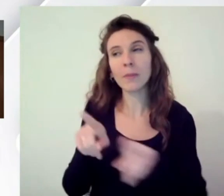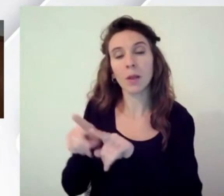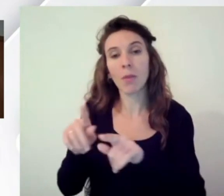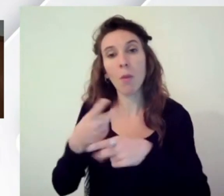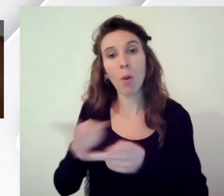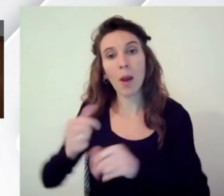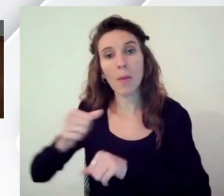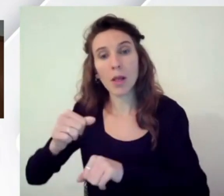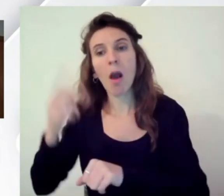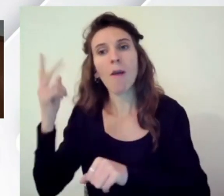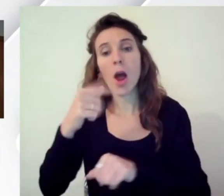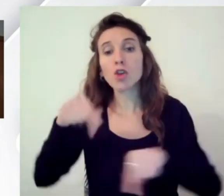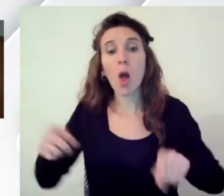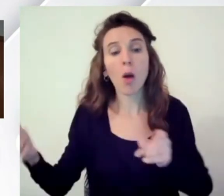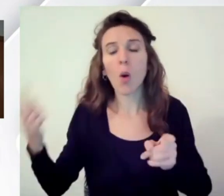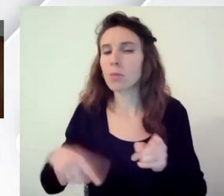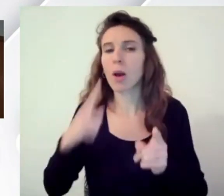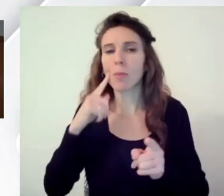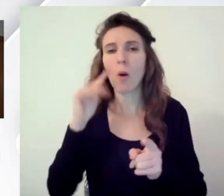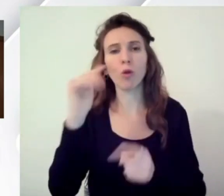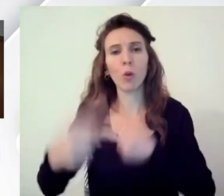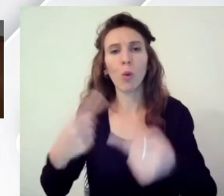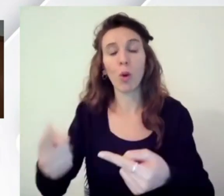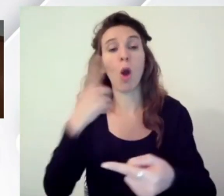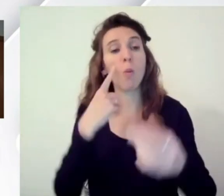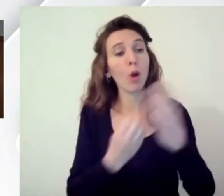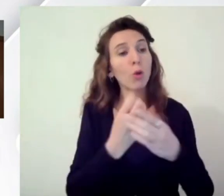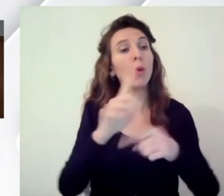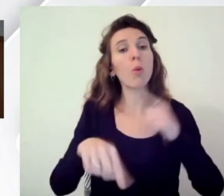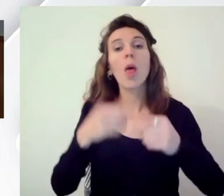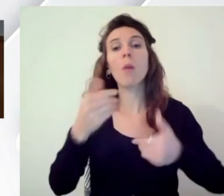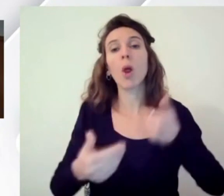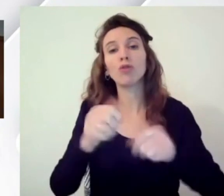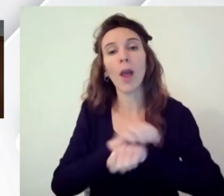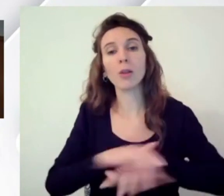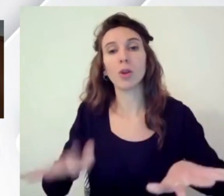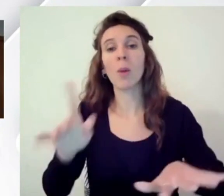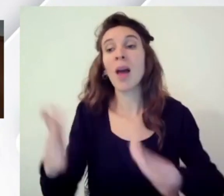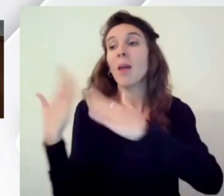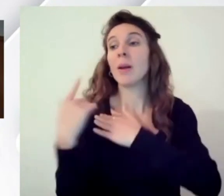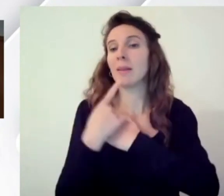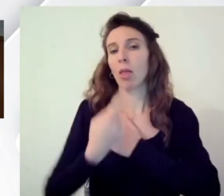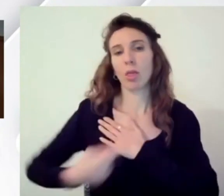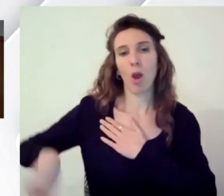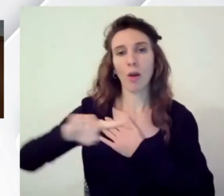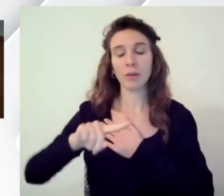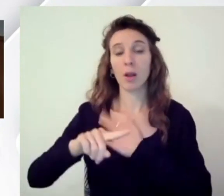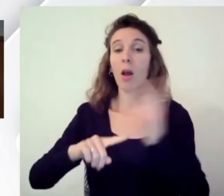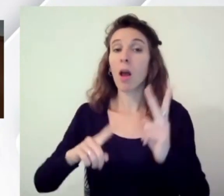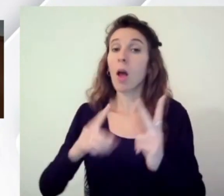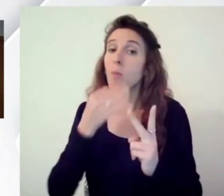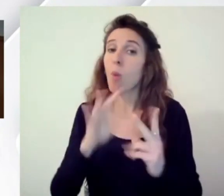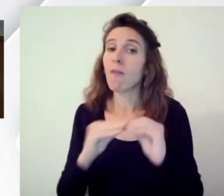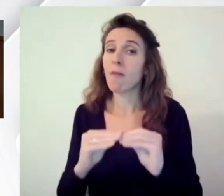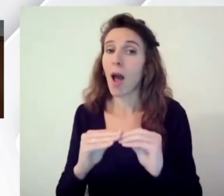anni non solo sui prodotti ma anche sui processi ed una grossa responsabilità si può fare se si fa